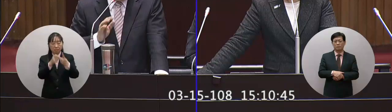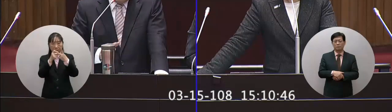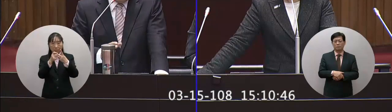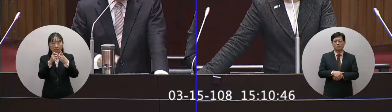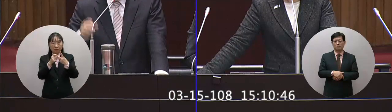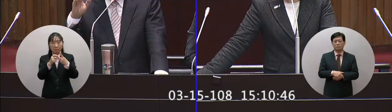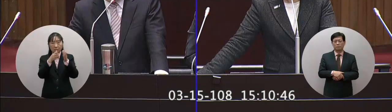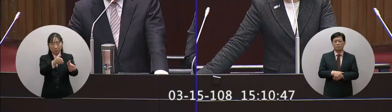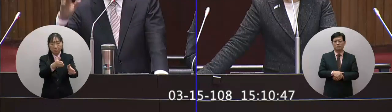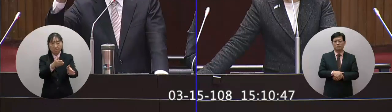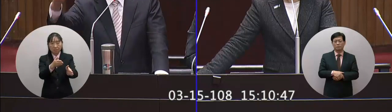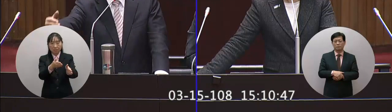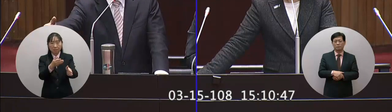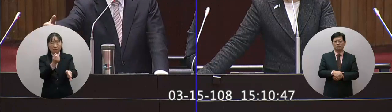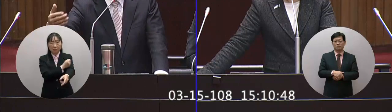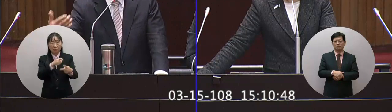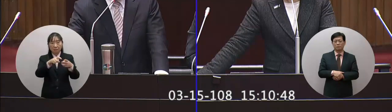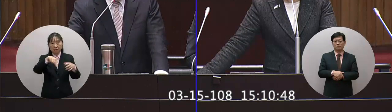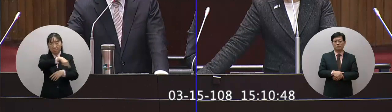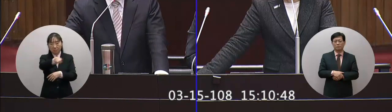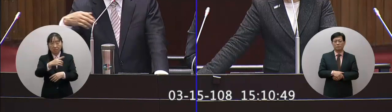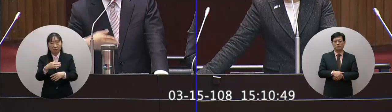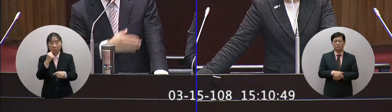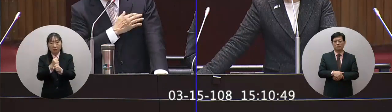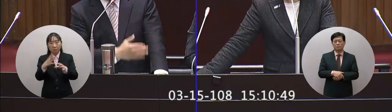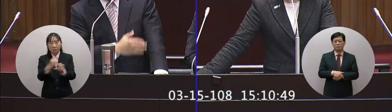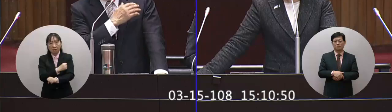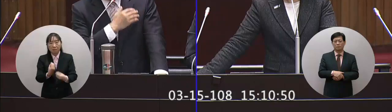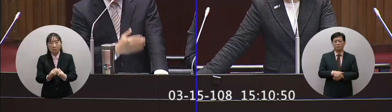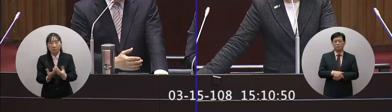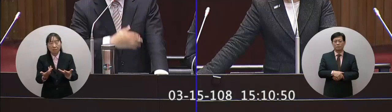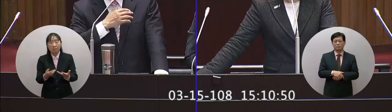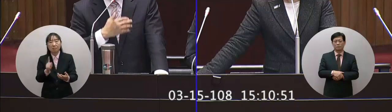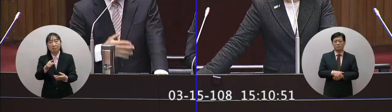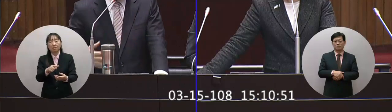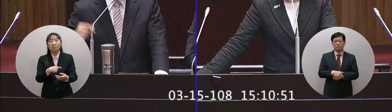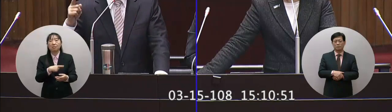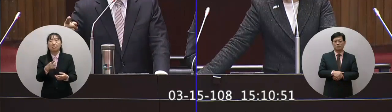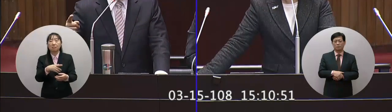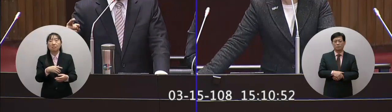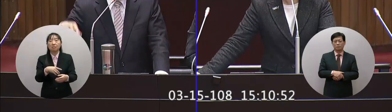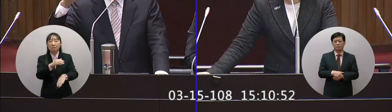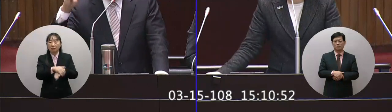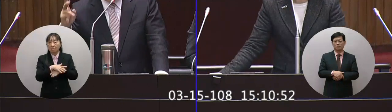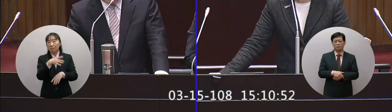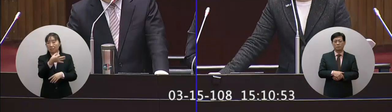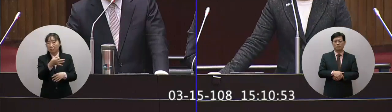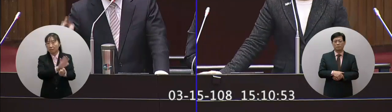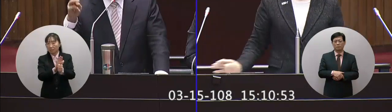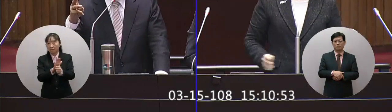勞工們就因此而失業相關應該有的失業救助等等都要有